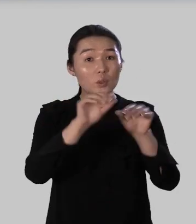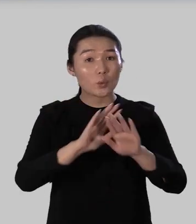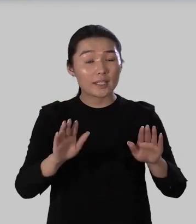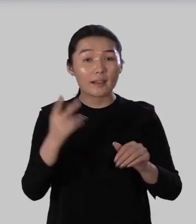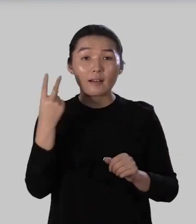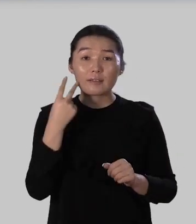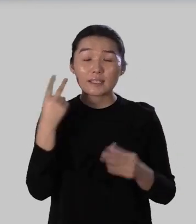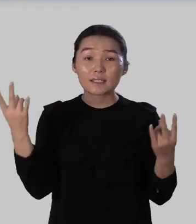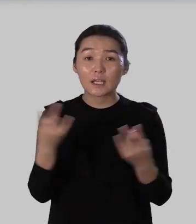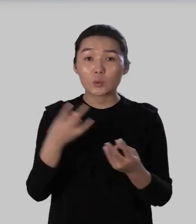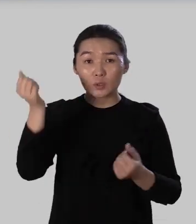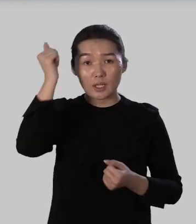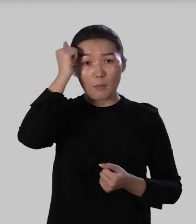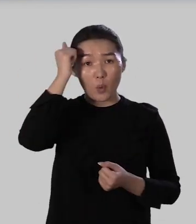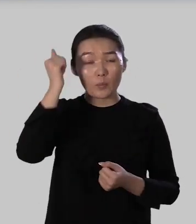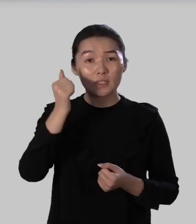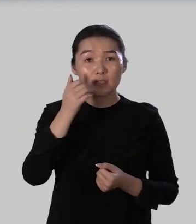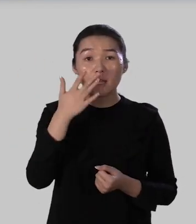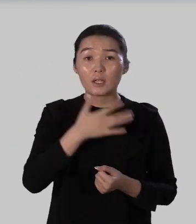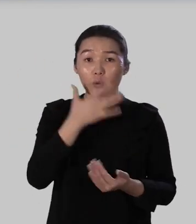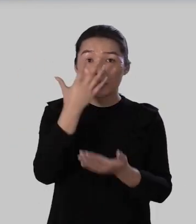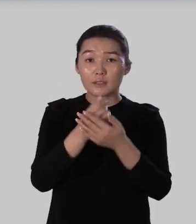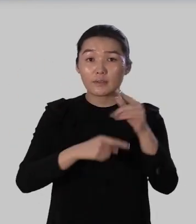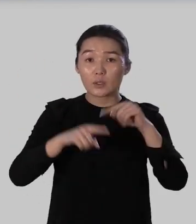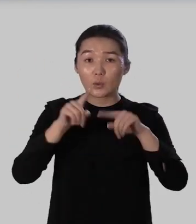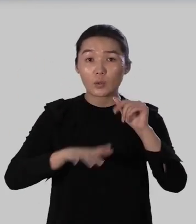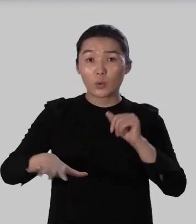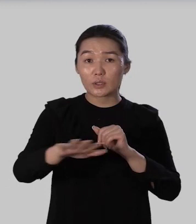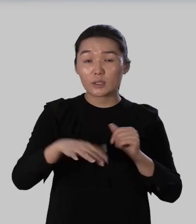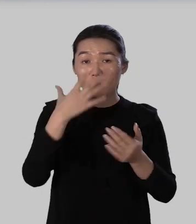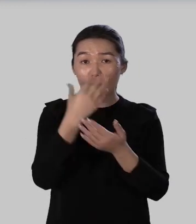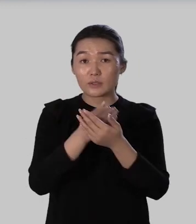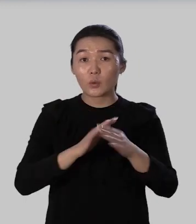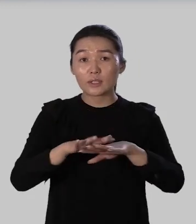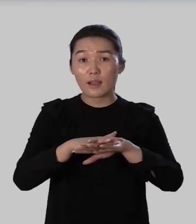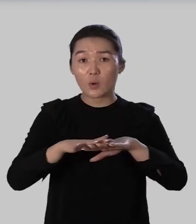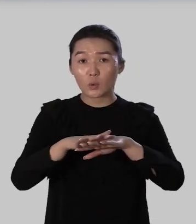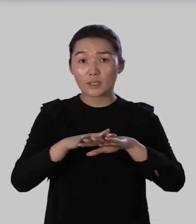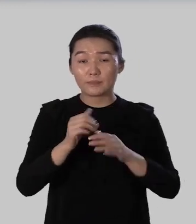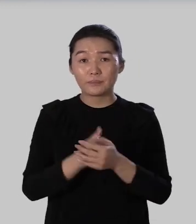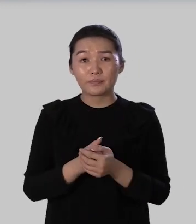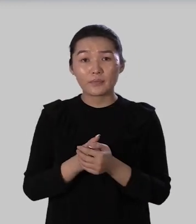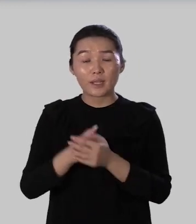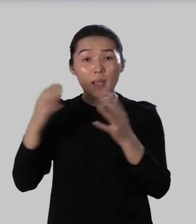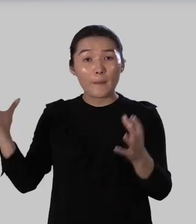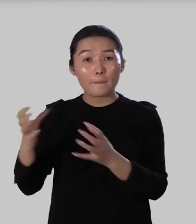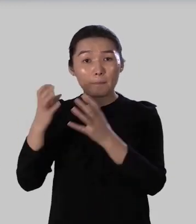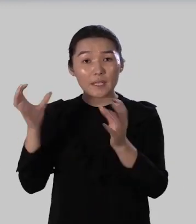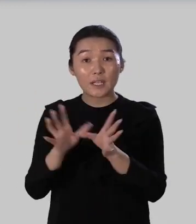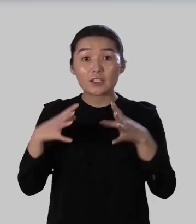уехал всегда нужно помнить и любить свою родину свой народ беречь